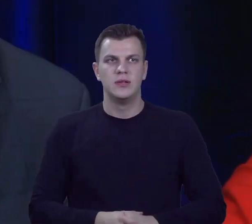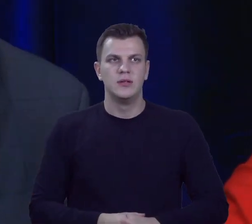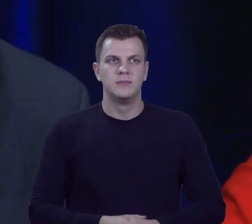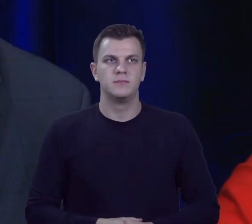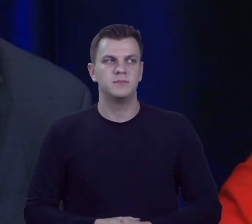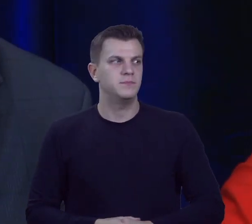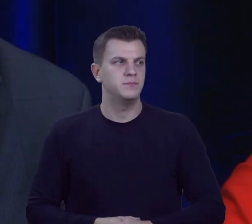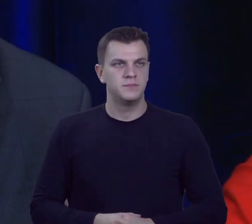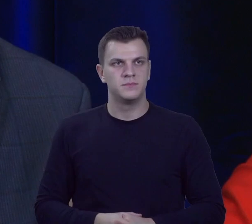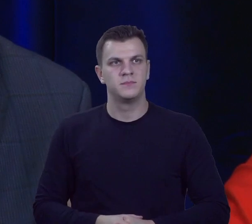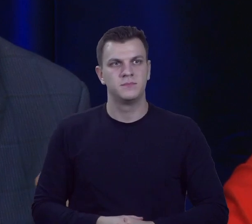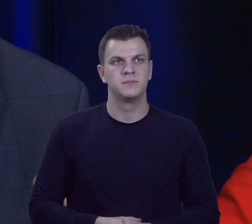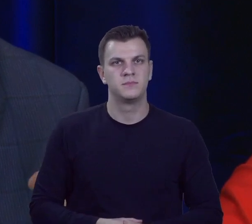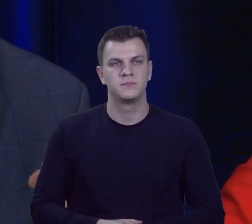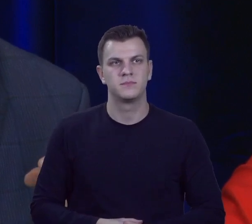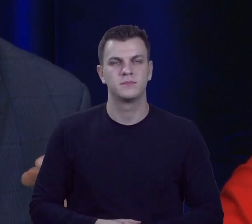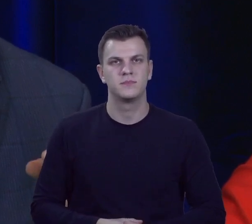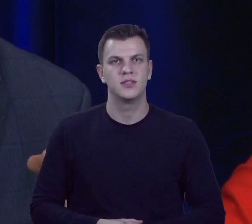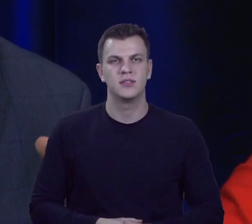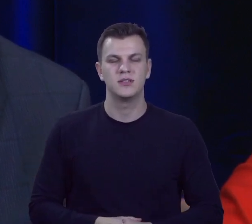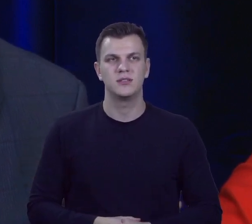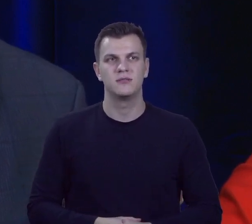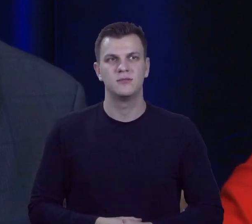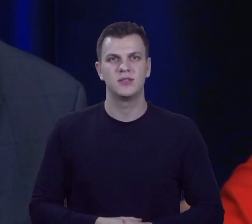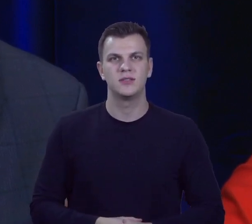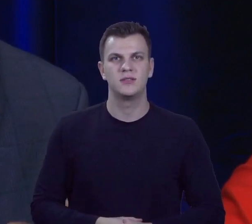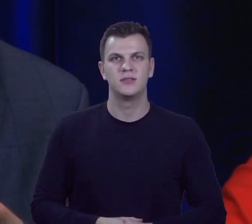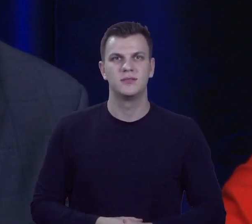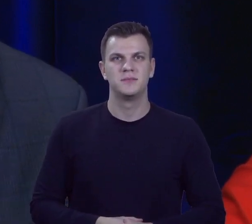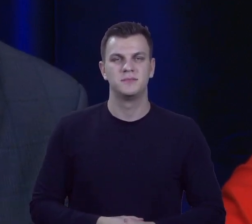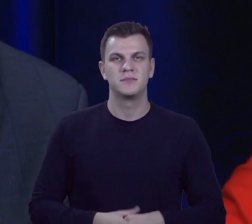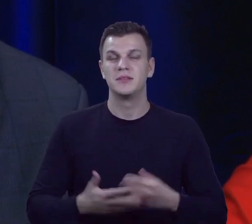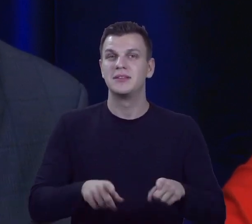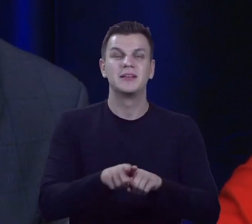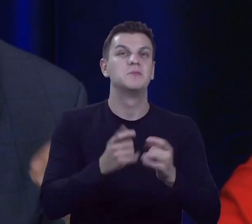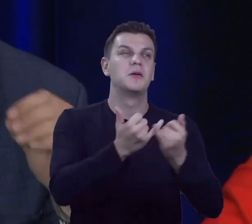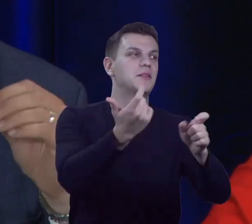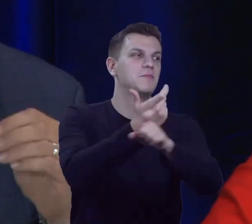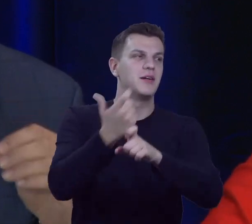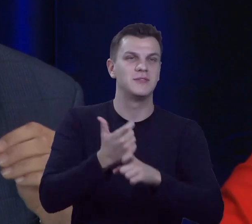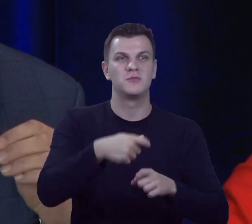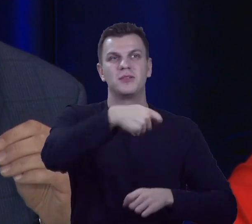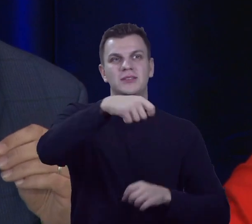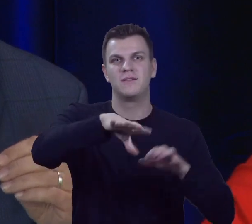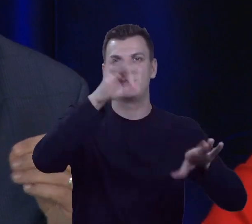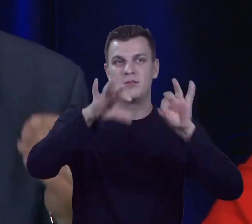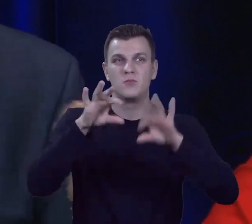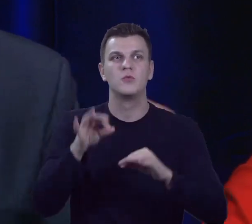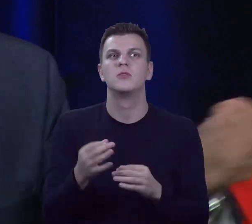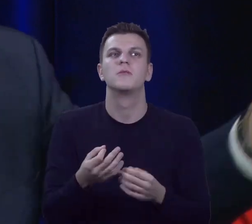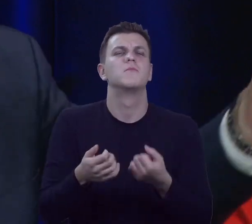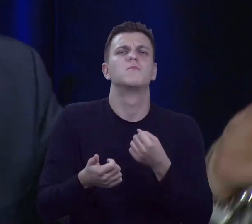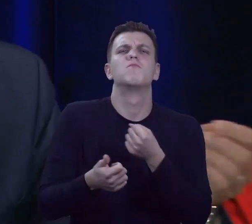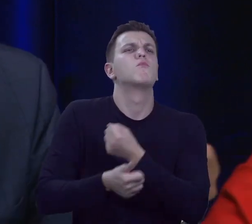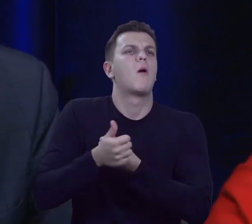innych powodów jest kadencyjność prezydentów w państwach. To w ogóle wynika z czegoś innego. Wynika z tego, panie radę, że i pan